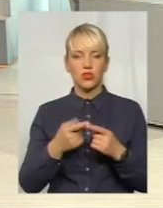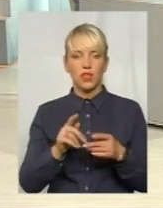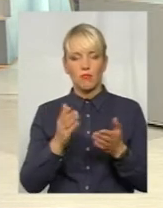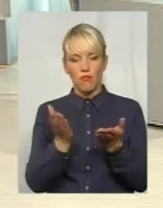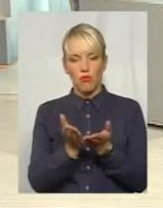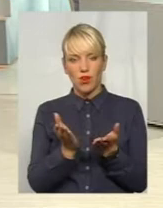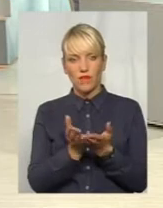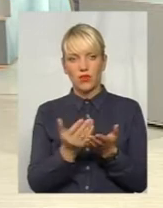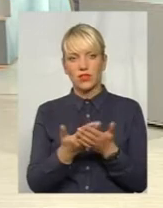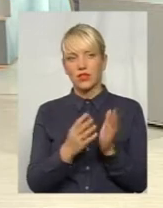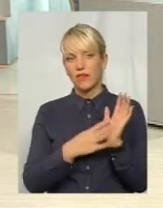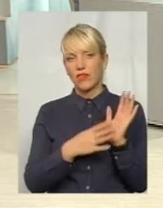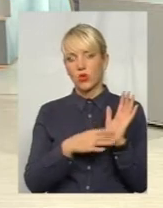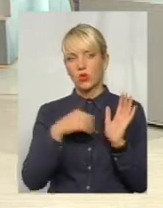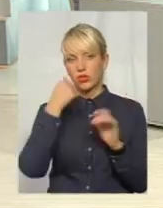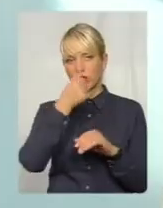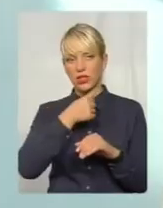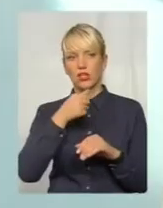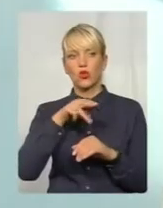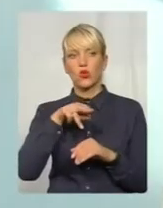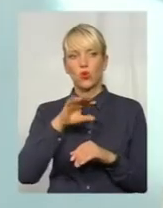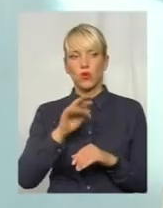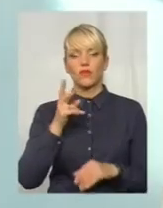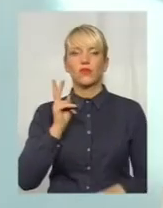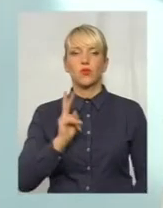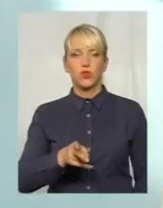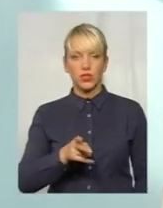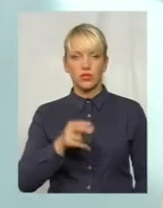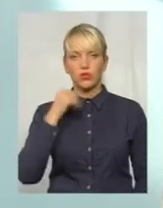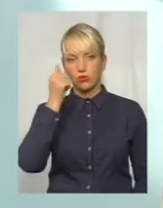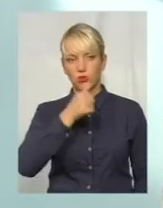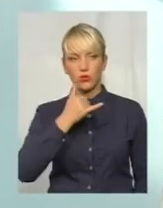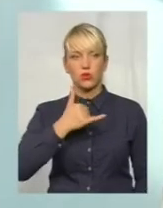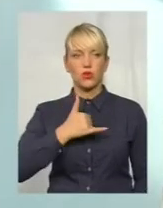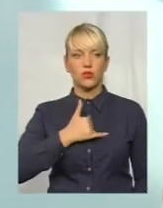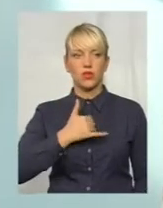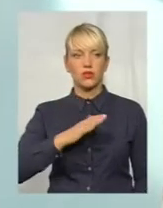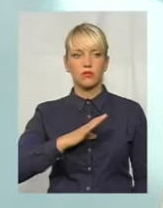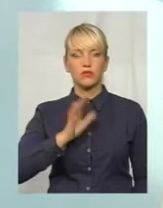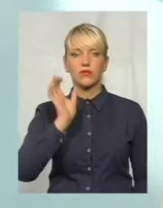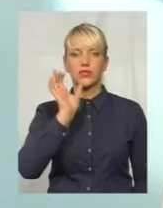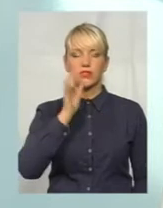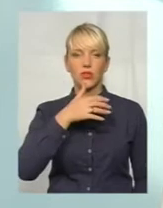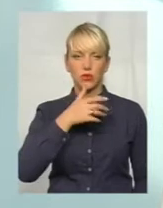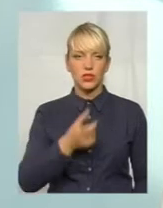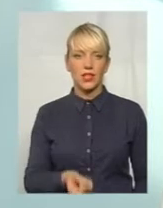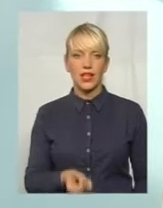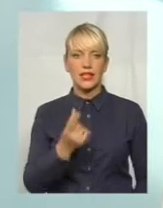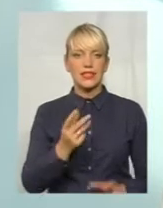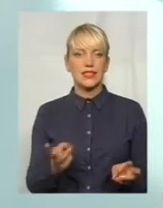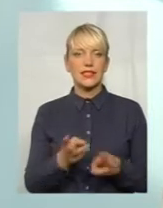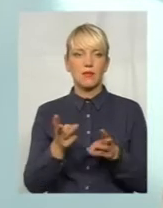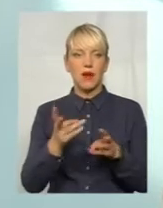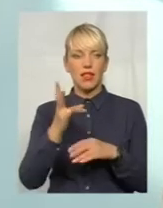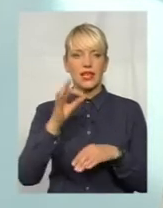90-й рік, то якраз в 2000-му році в нас був достатньо серйозний спалах на